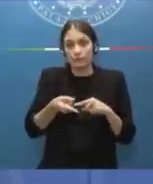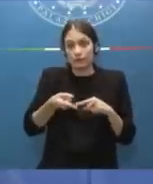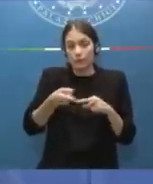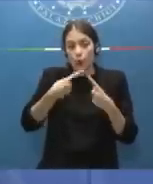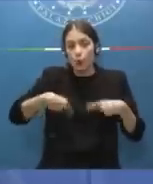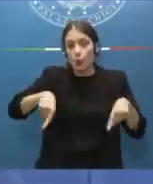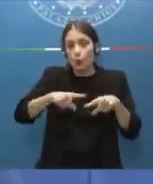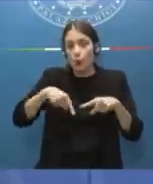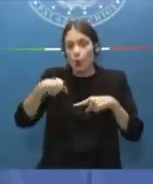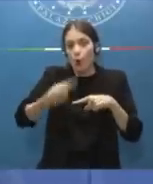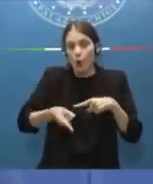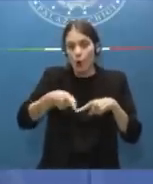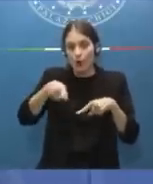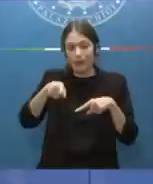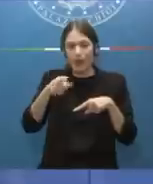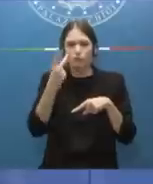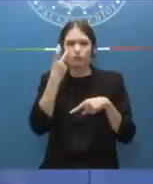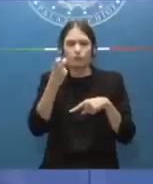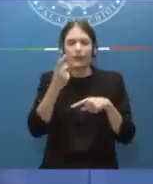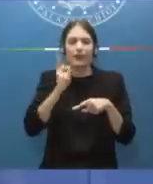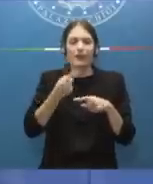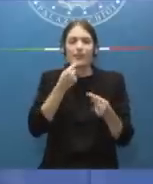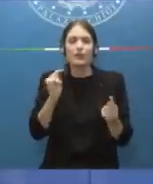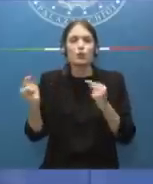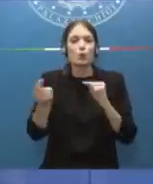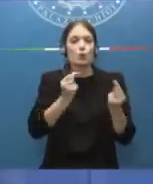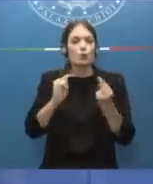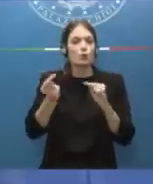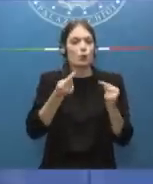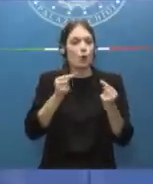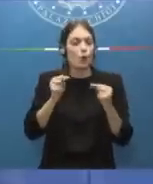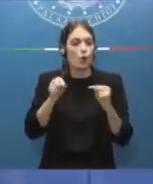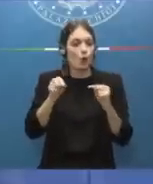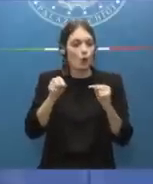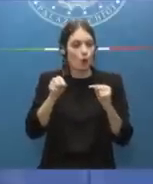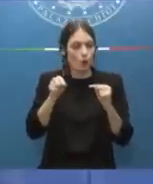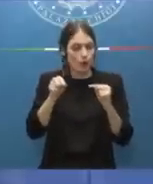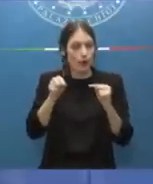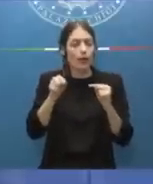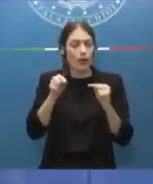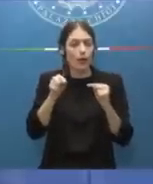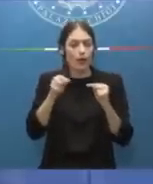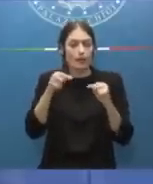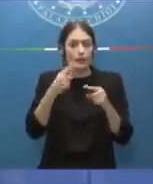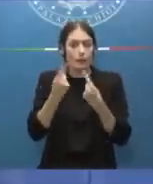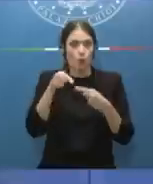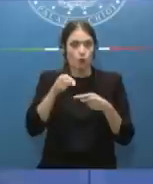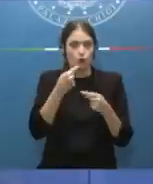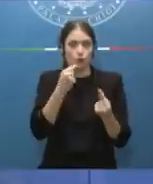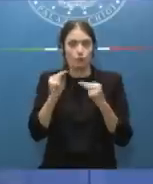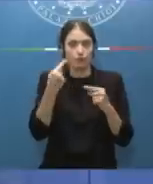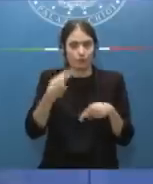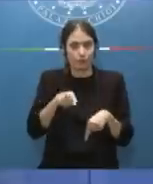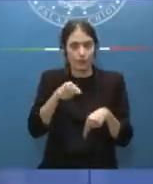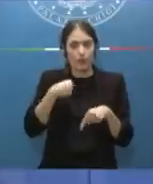riunione della Corte Costituzionale prevista per discutere di questo punto è prevista per il prossimo